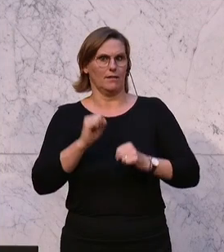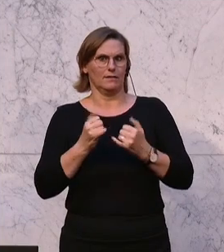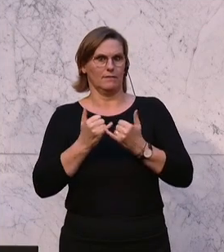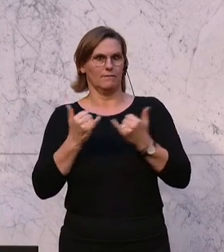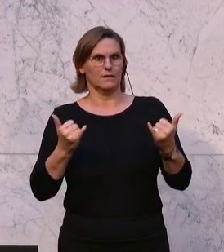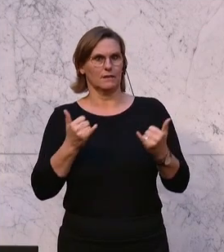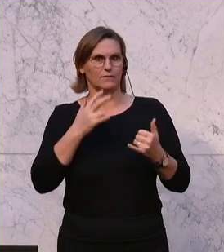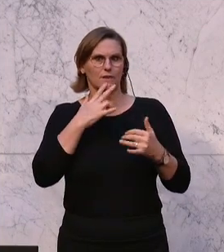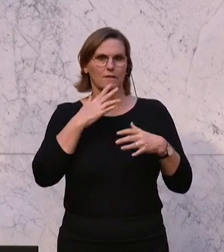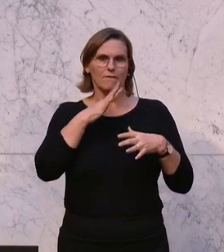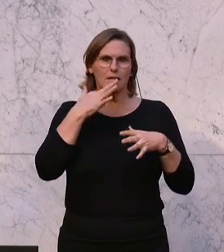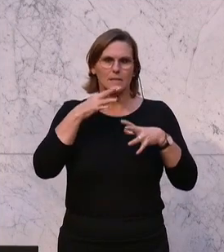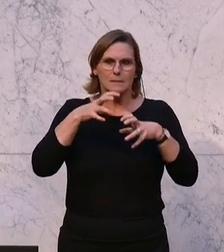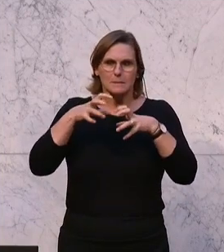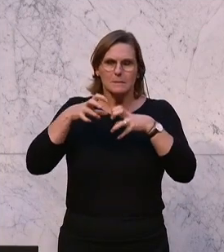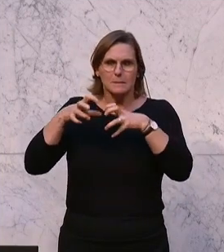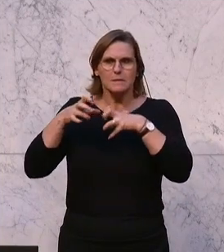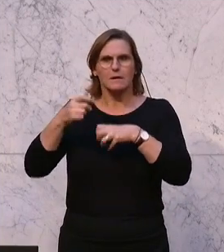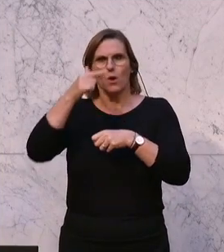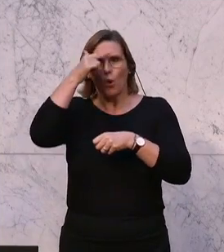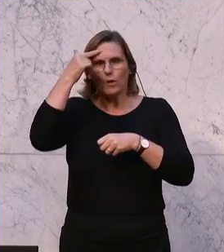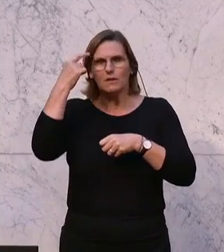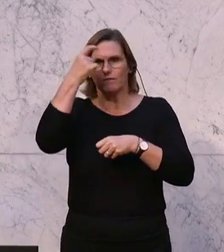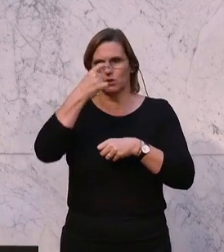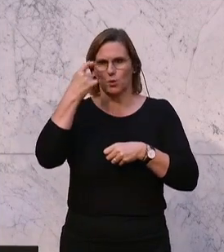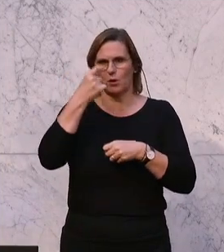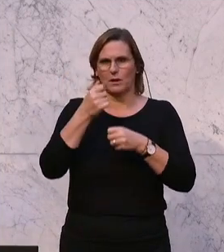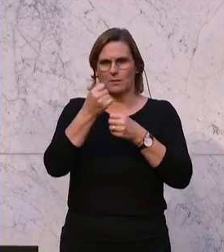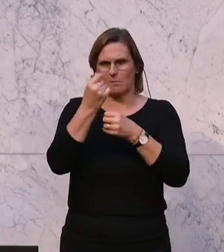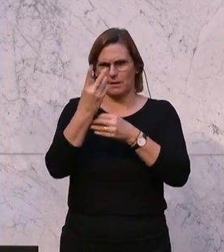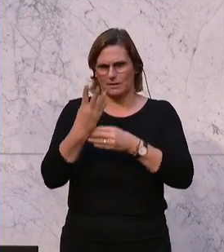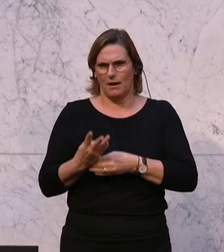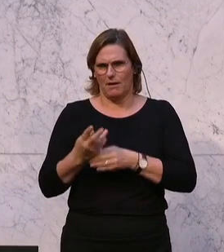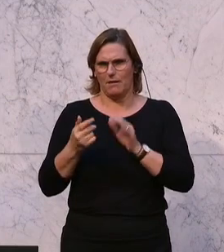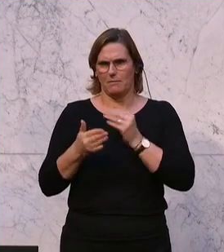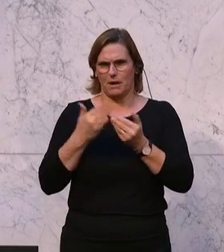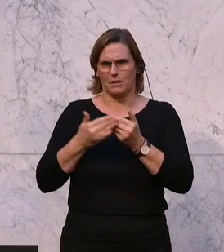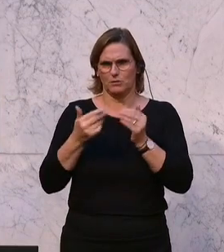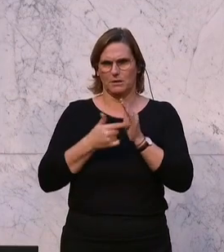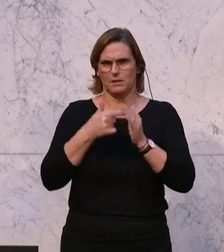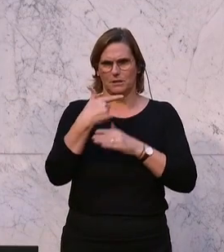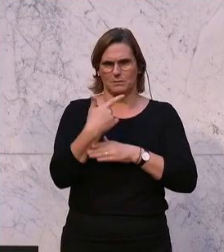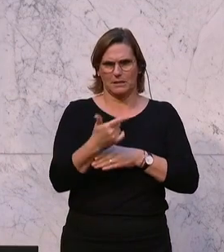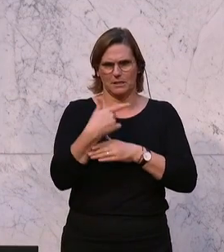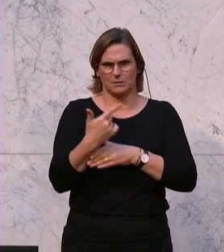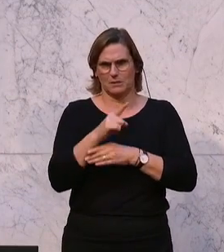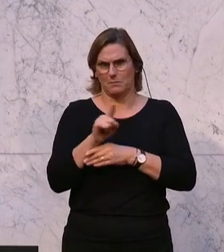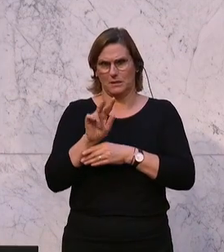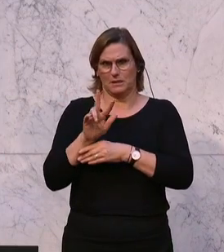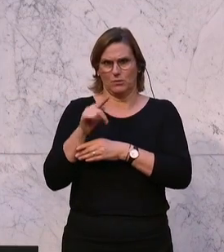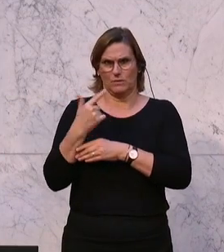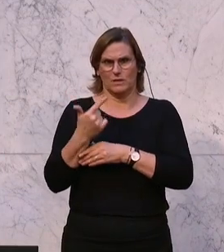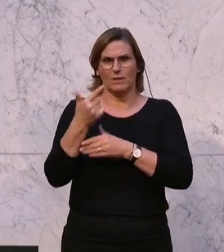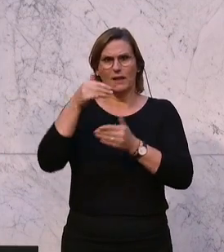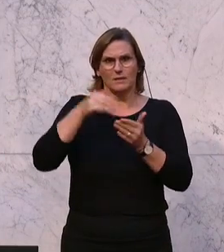die Gier, Ihre Leute überall zu versorgen. Ich sage Ihnen ein paar Zahlen. Zwischen 2020 und 2023 haben Sie 2